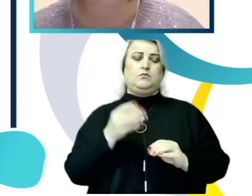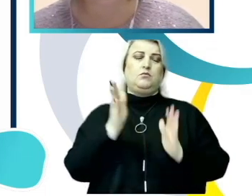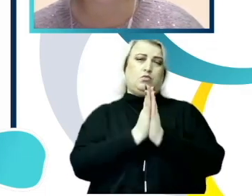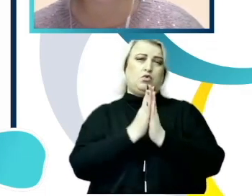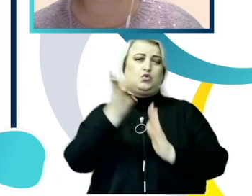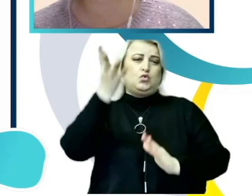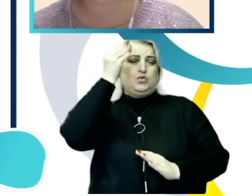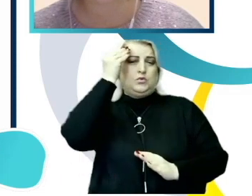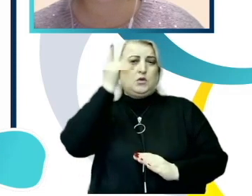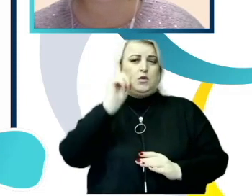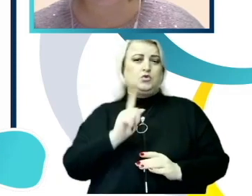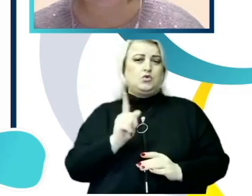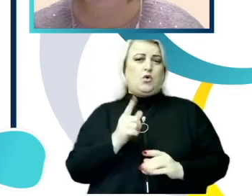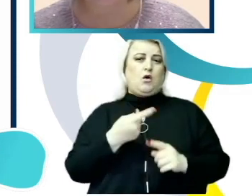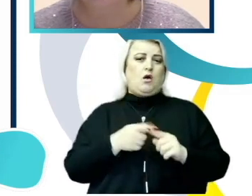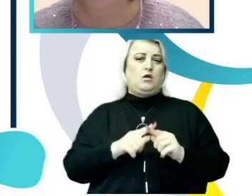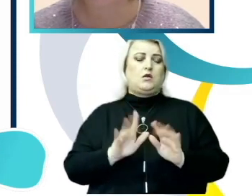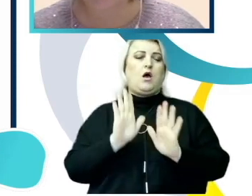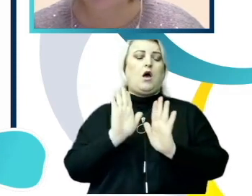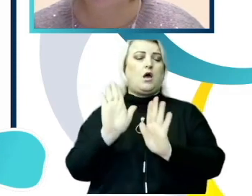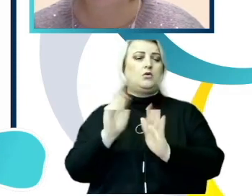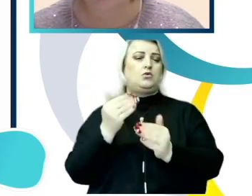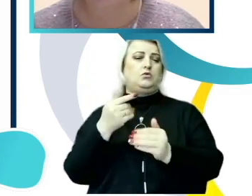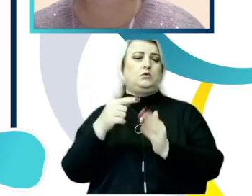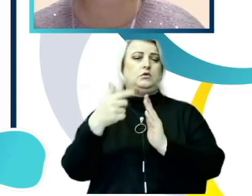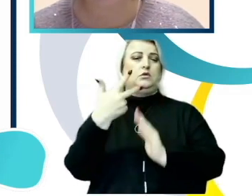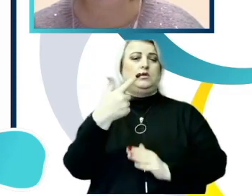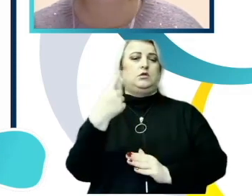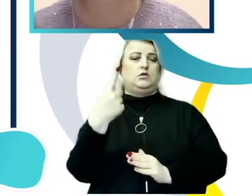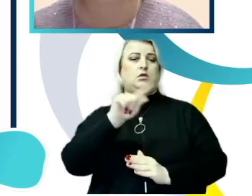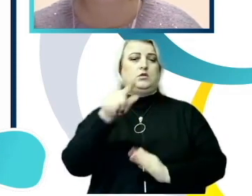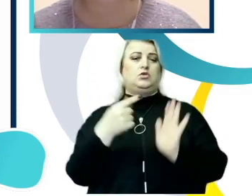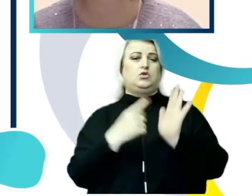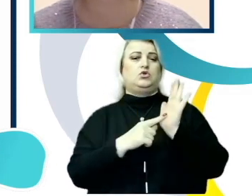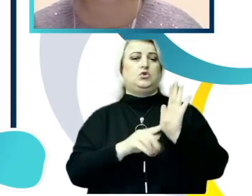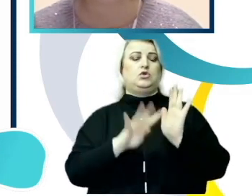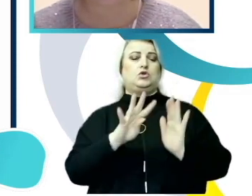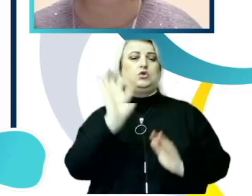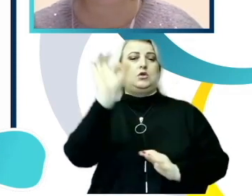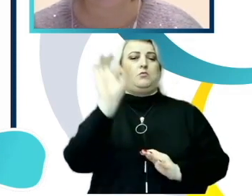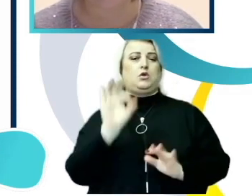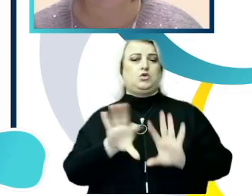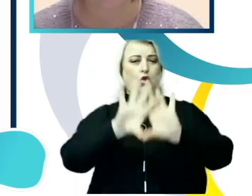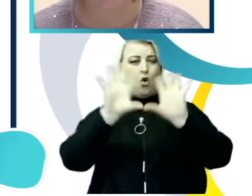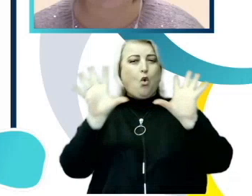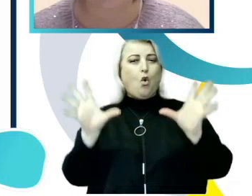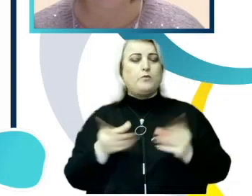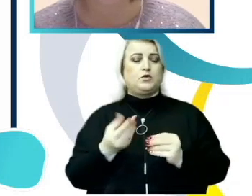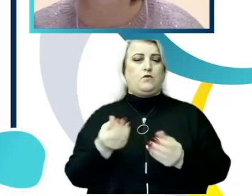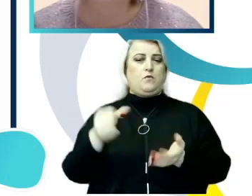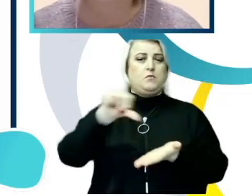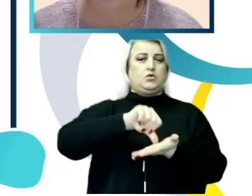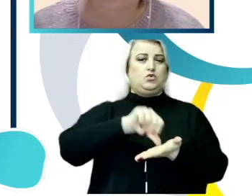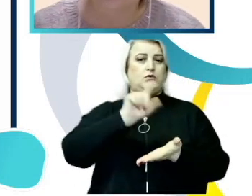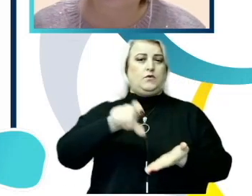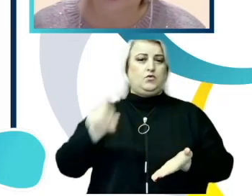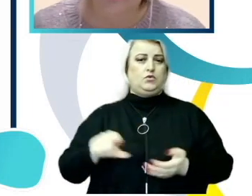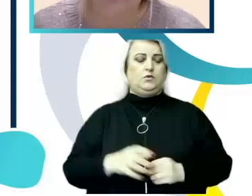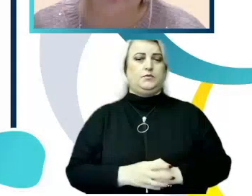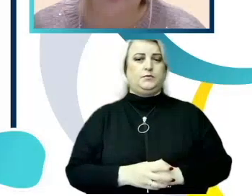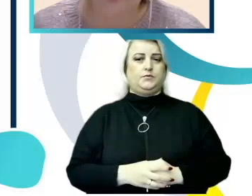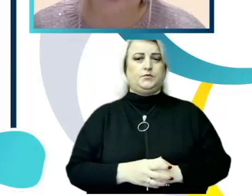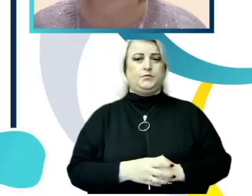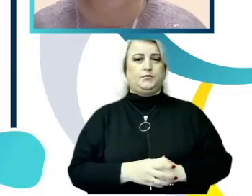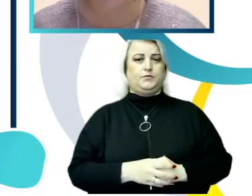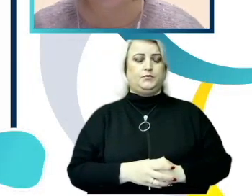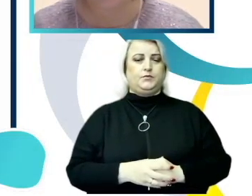dezagregările se referă la 31,64% de tineri din eșantionul general al prezentului studiu și nu la eșantionul întreg